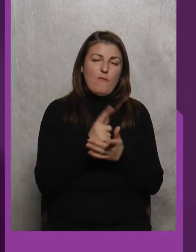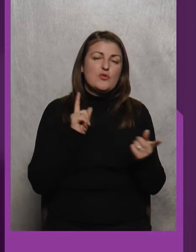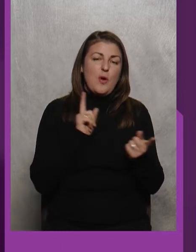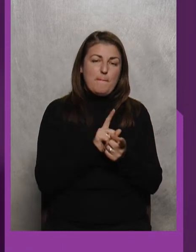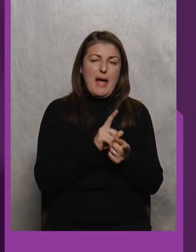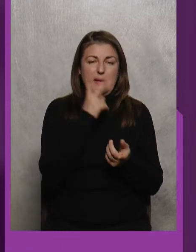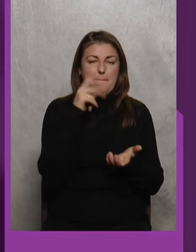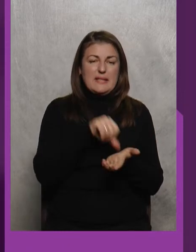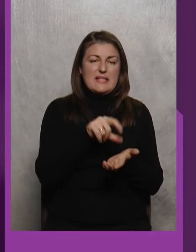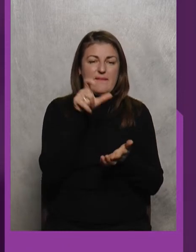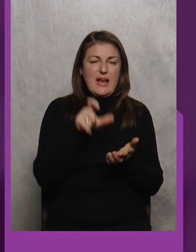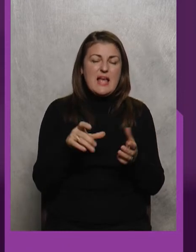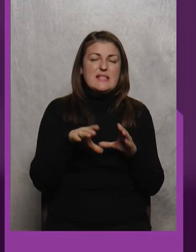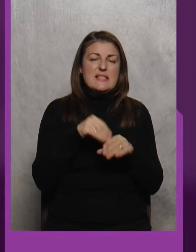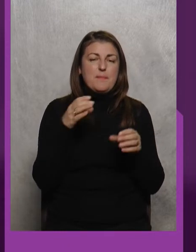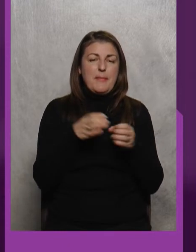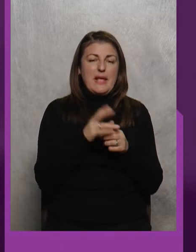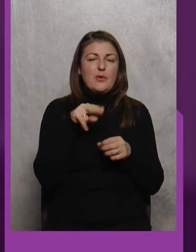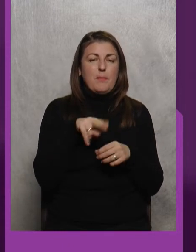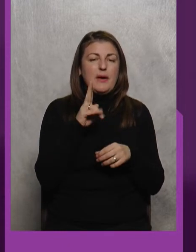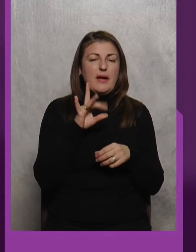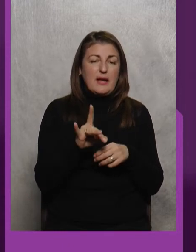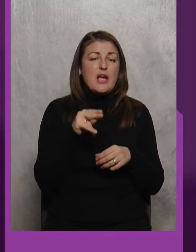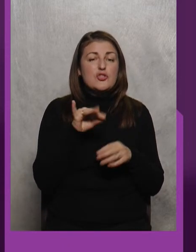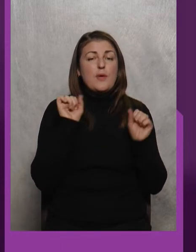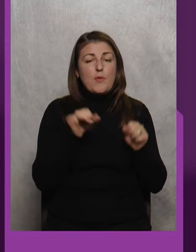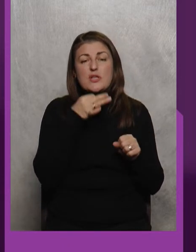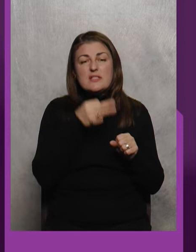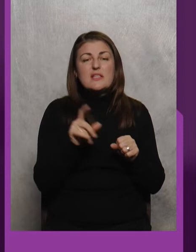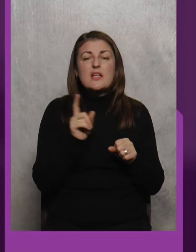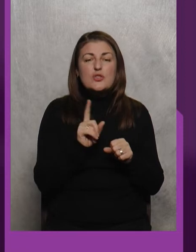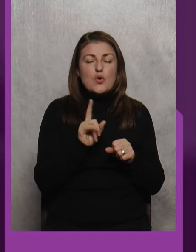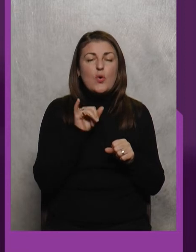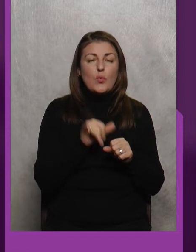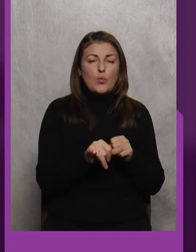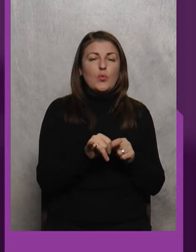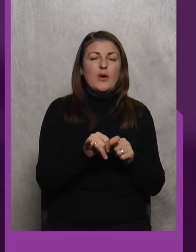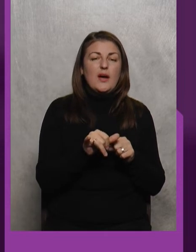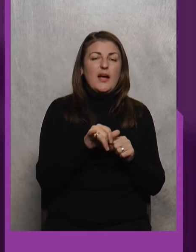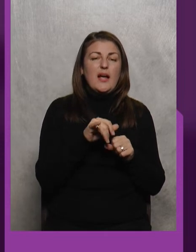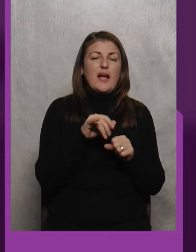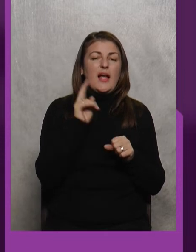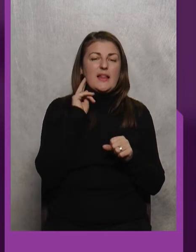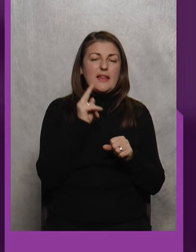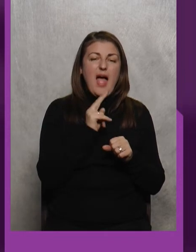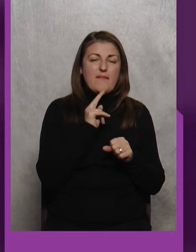представляє збірну ПКР Чи можна сказати, що у ДФ